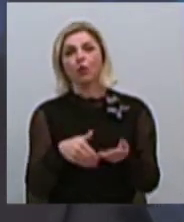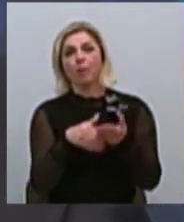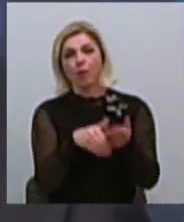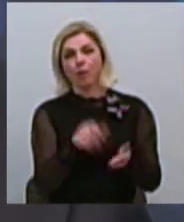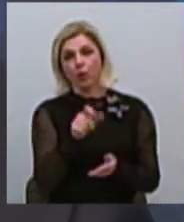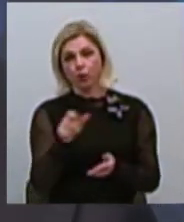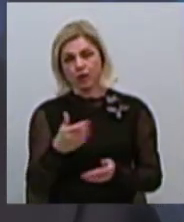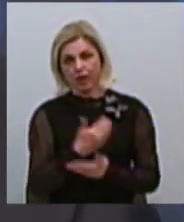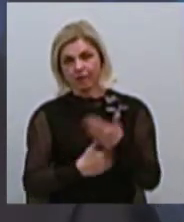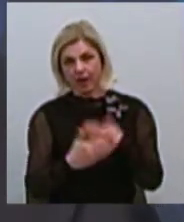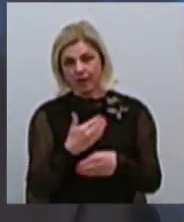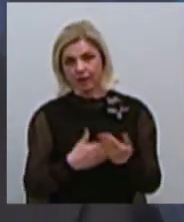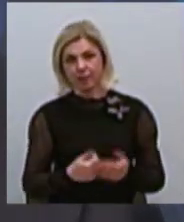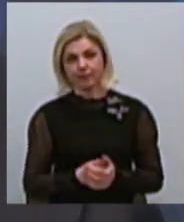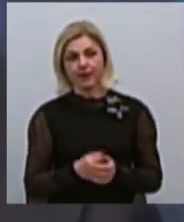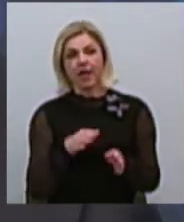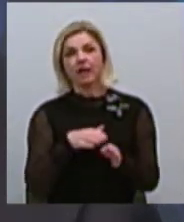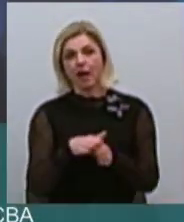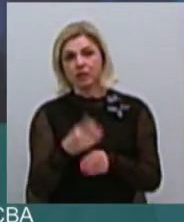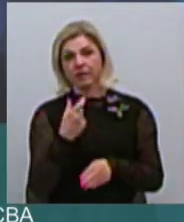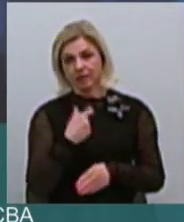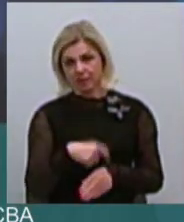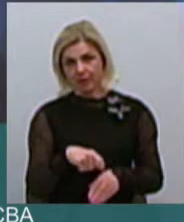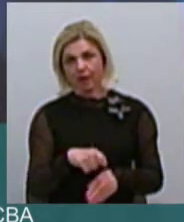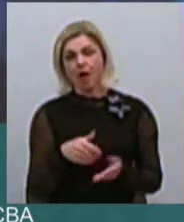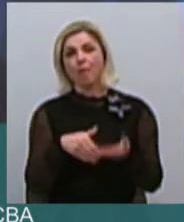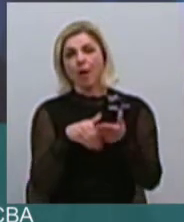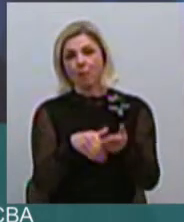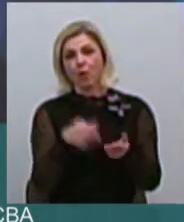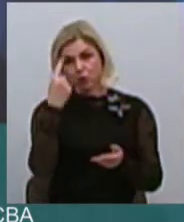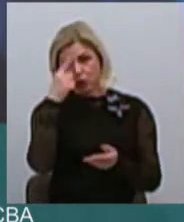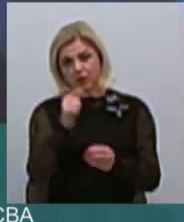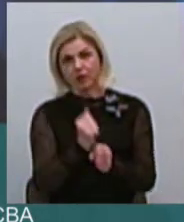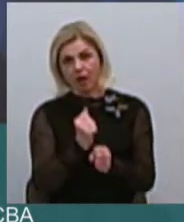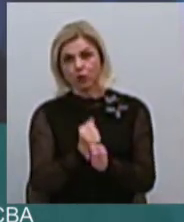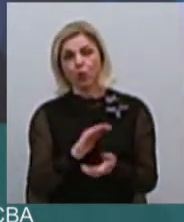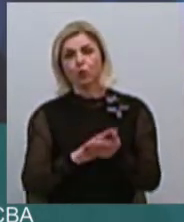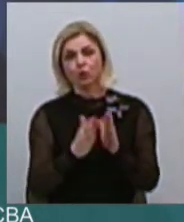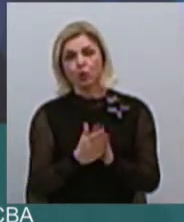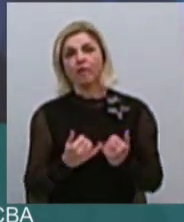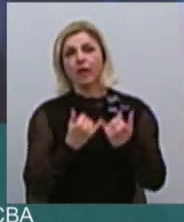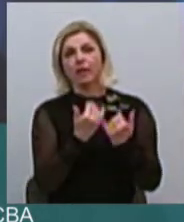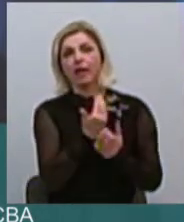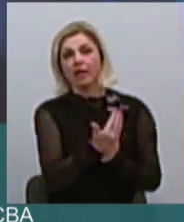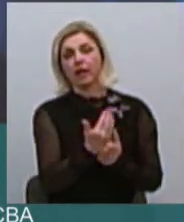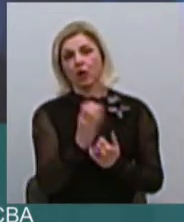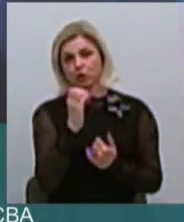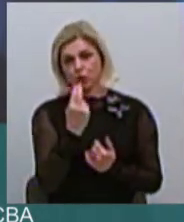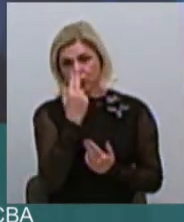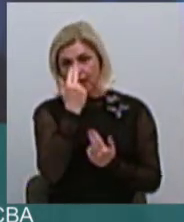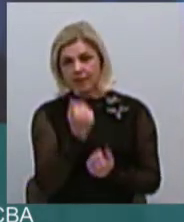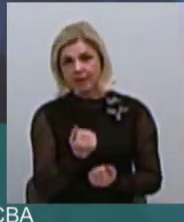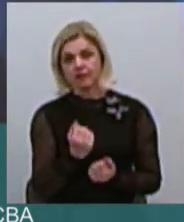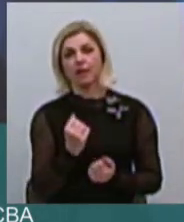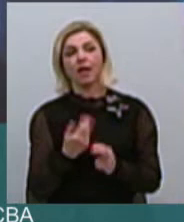іншими можливостями реалізувати себе, допомогти створювати услові для їх соціалізації. Тому,